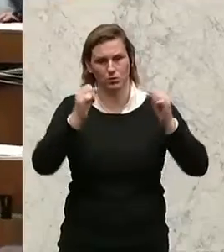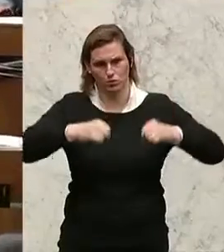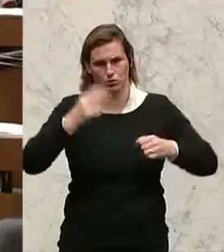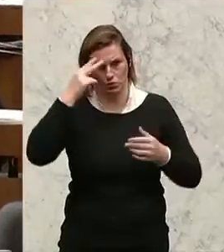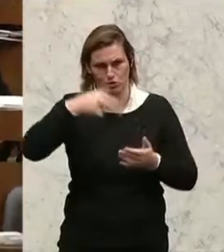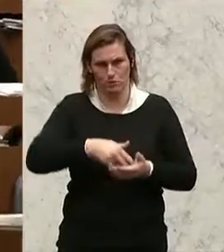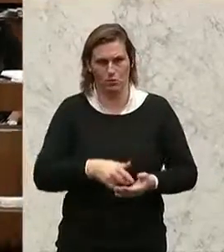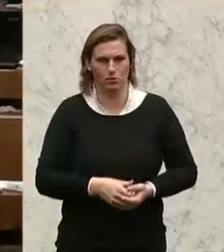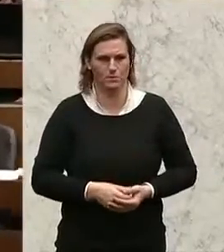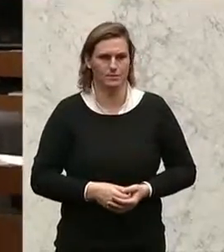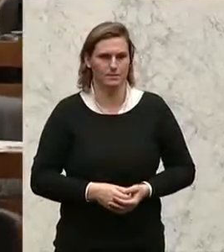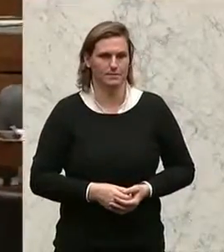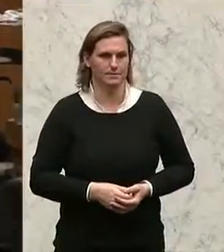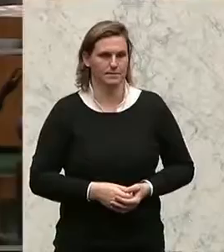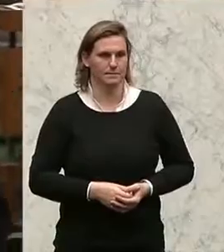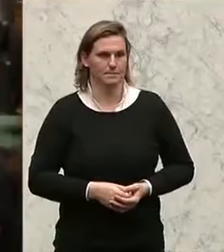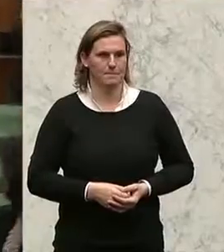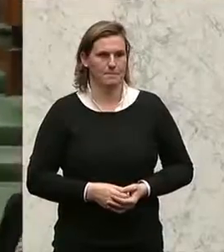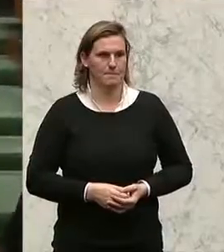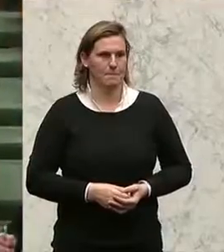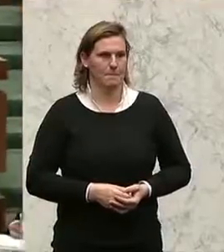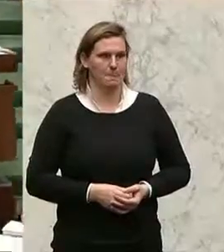Berner Neubauer stammt aus Linz.